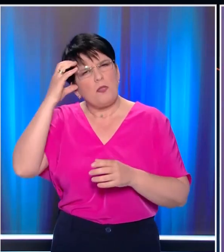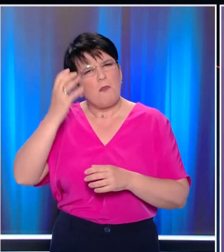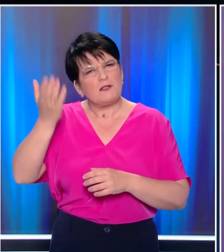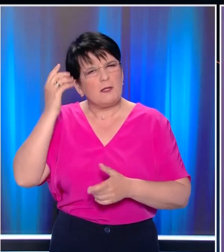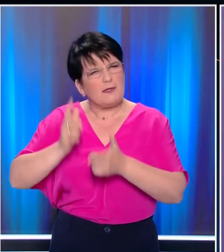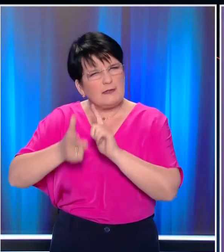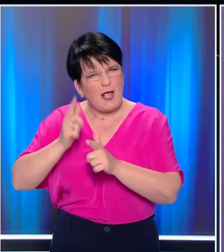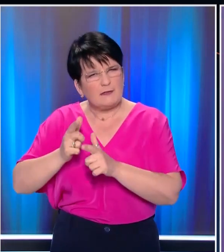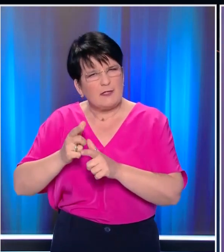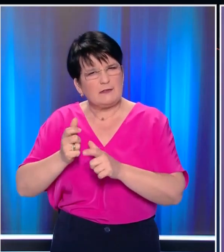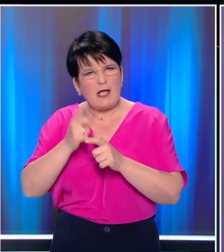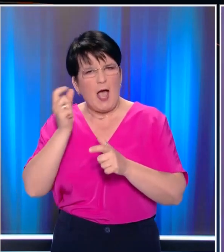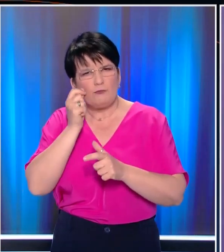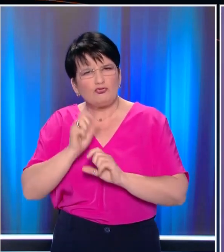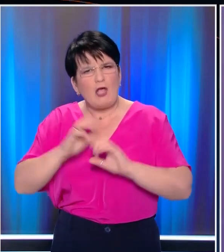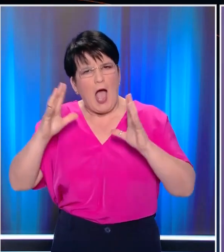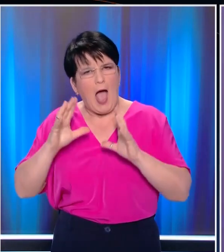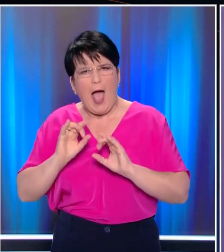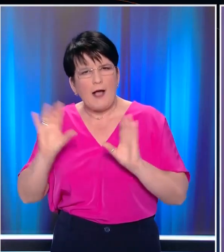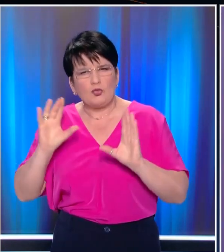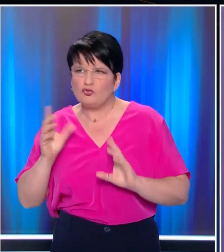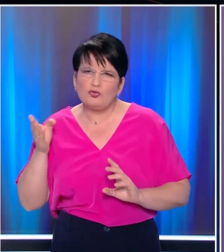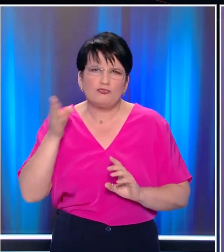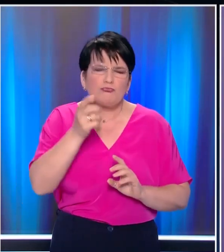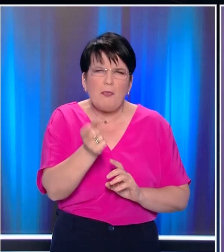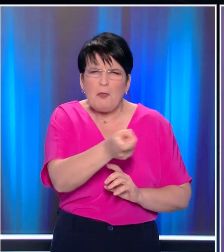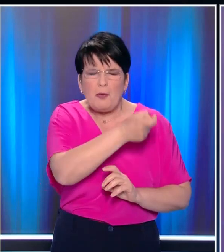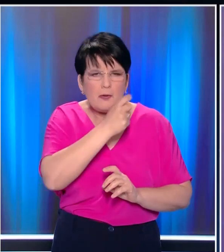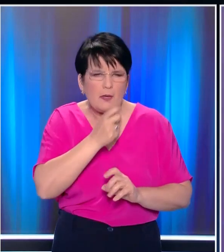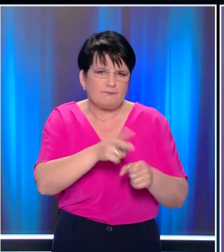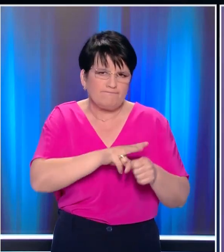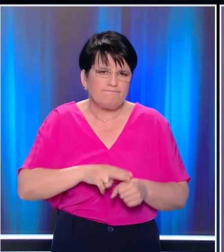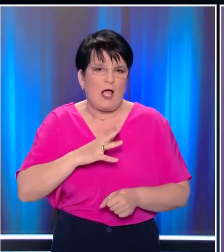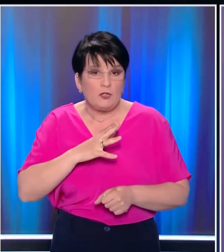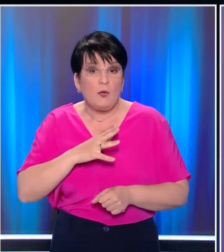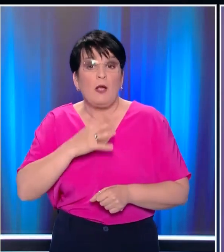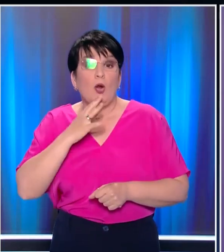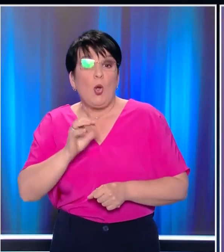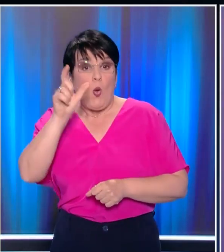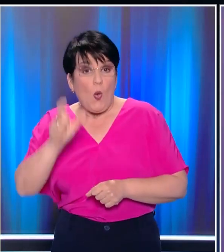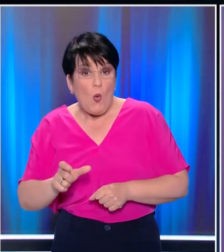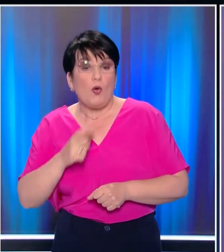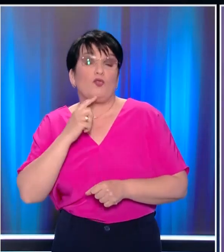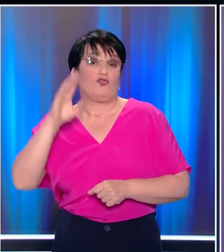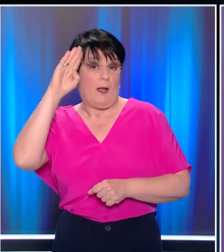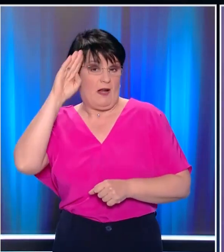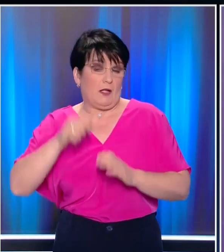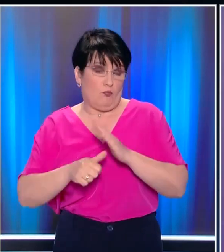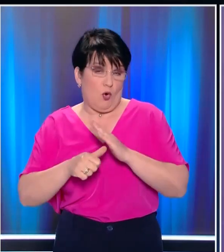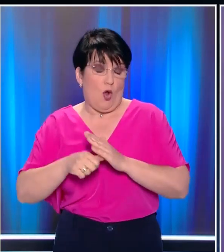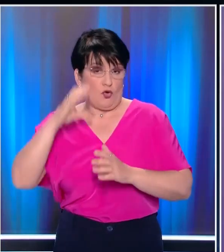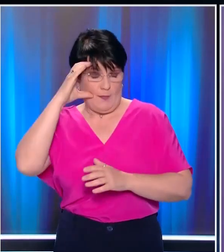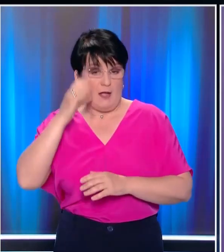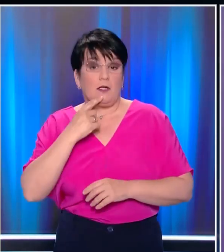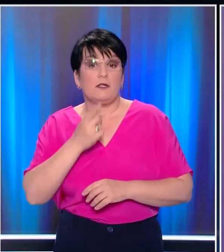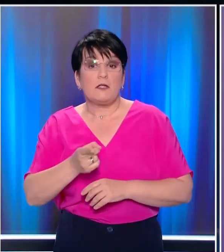επίθεσης στο Τέξας Ο πρόεδρος των ΗΠΑ έκανε σαφή αναφορά για το πανίσχυρο λόμπι των όπλων Και τόνισε